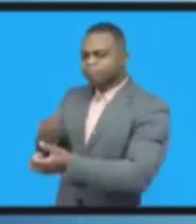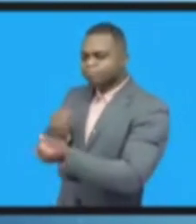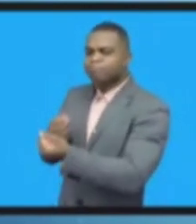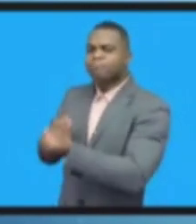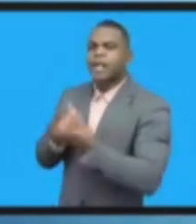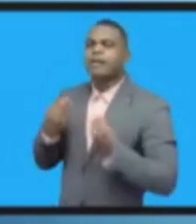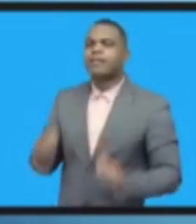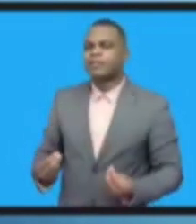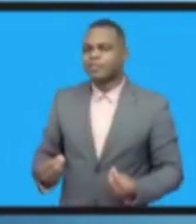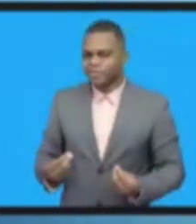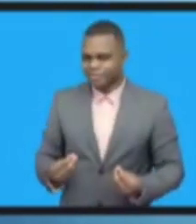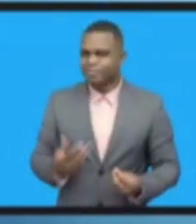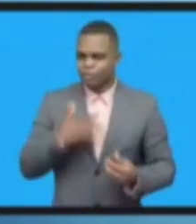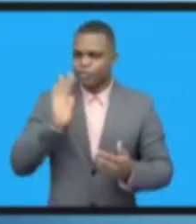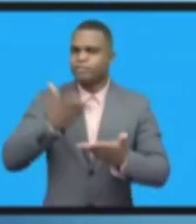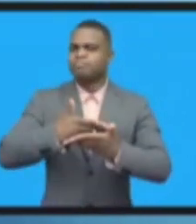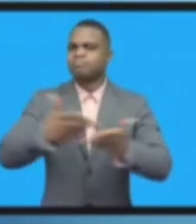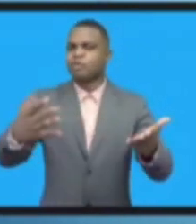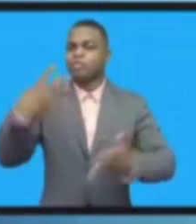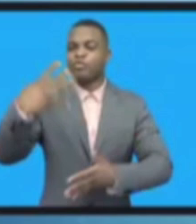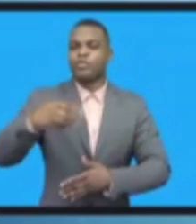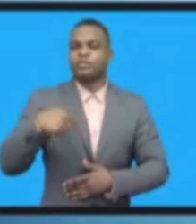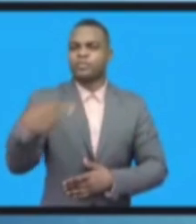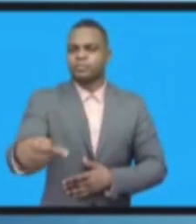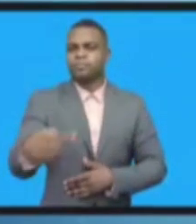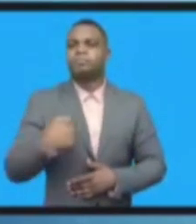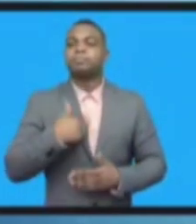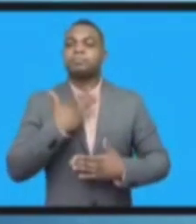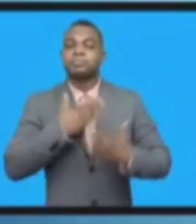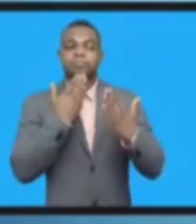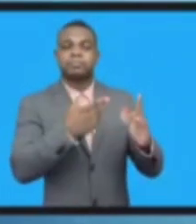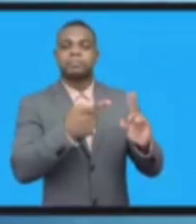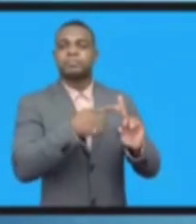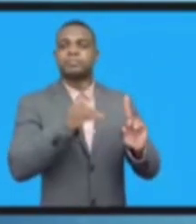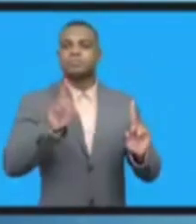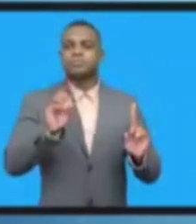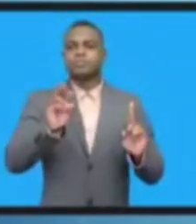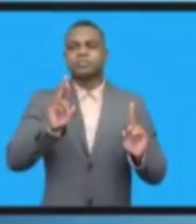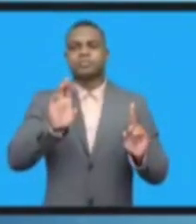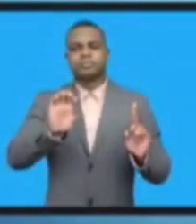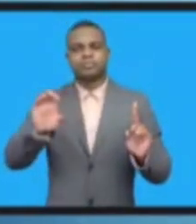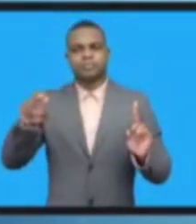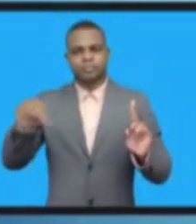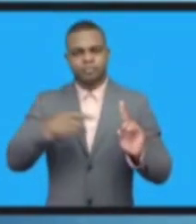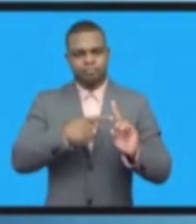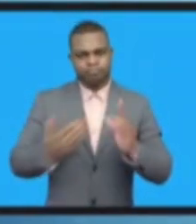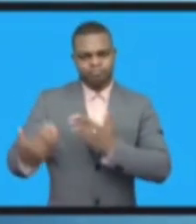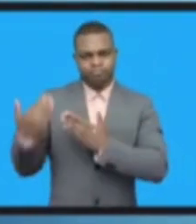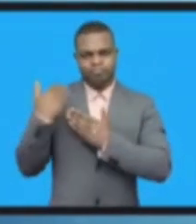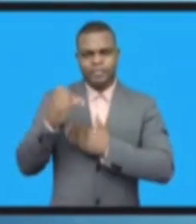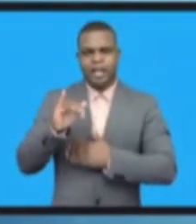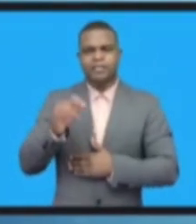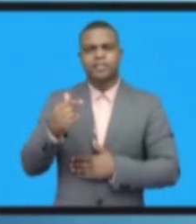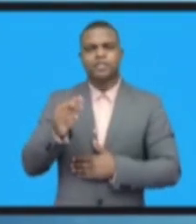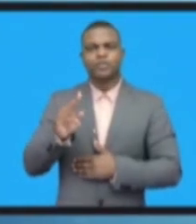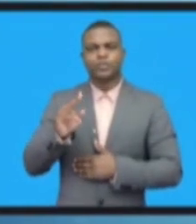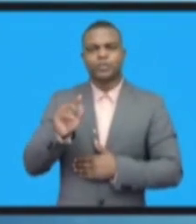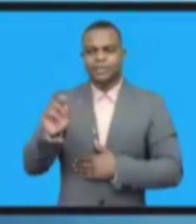Она была директором Межурного союза